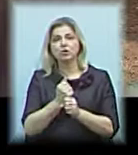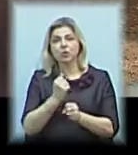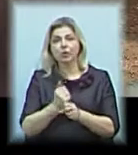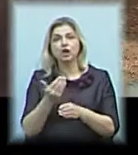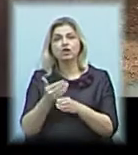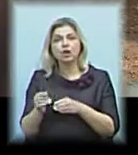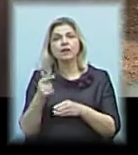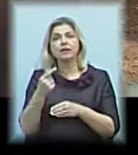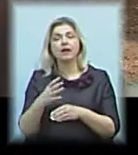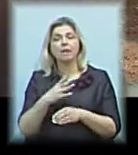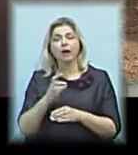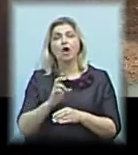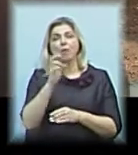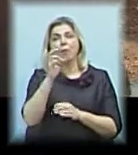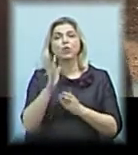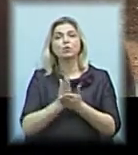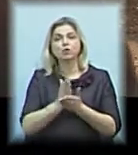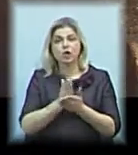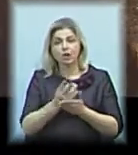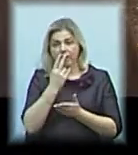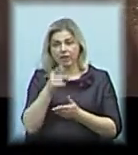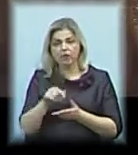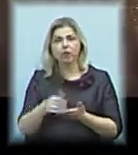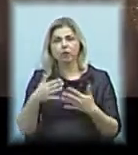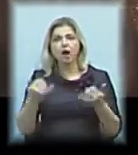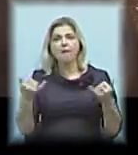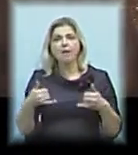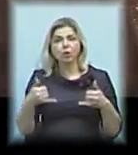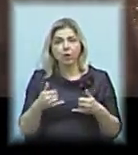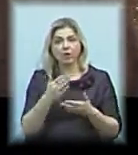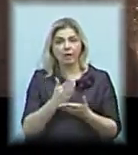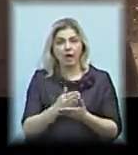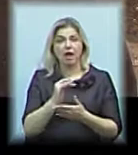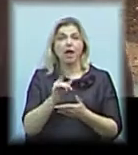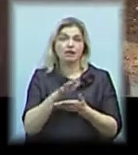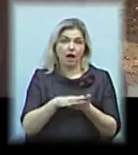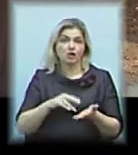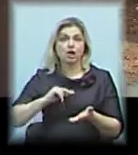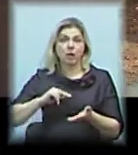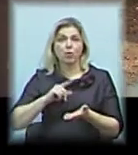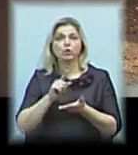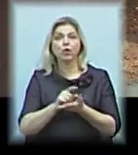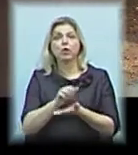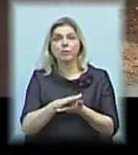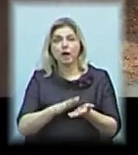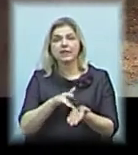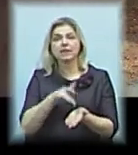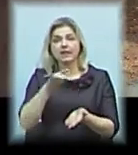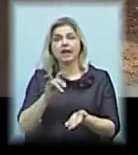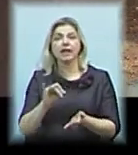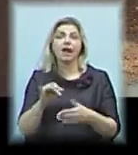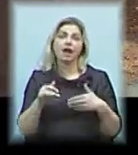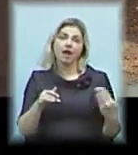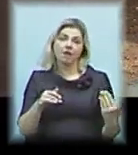частині, де ми проводили богослужіння вправі, бачили, там стяжка вже є, бетонна, все. І далі робота мала продовжуватися і в центральному, в лівій частині